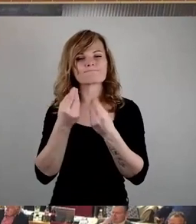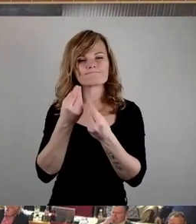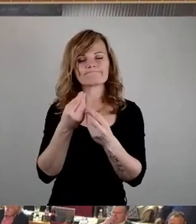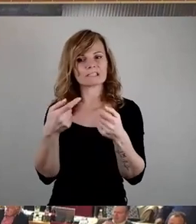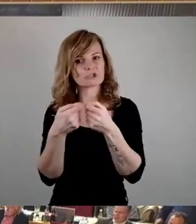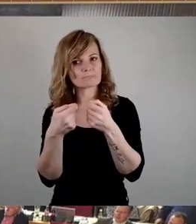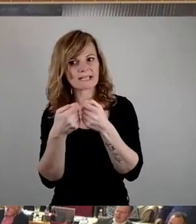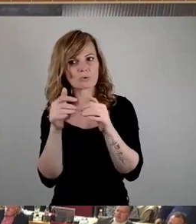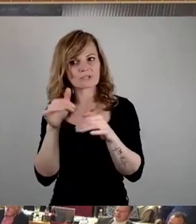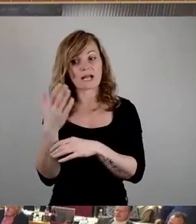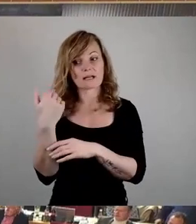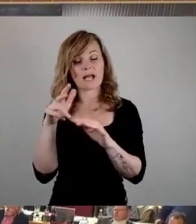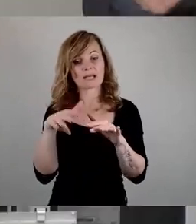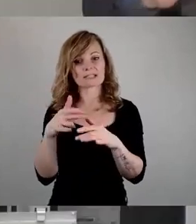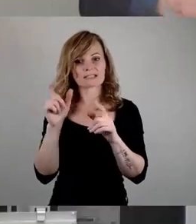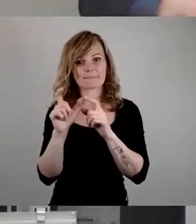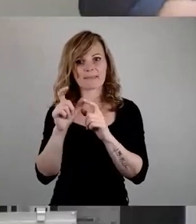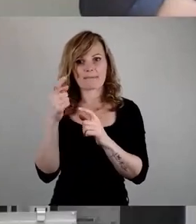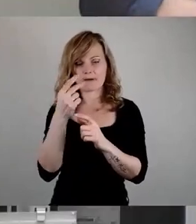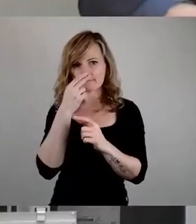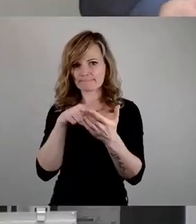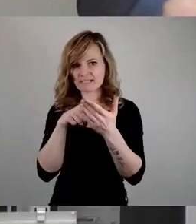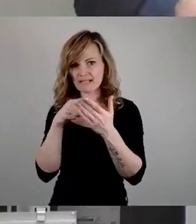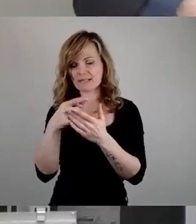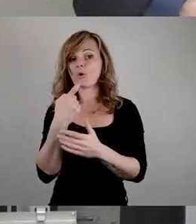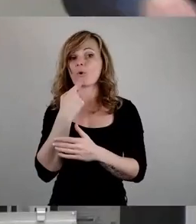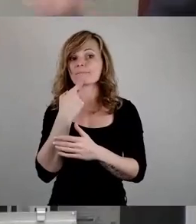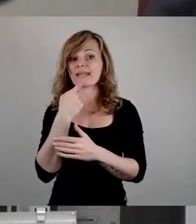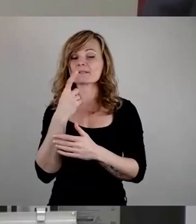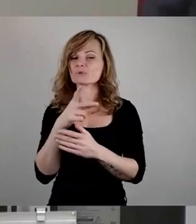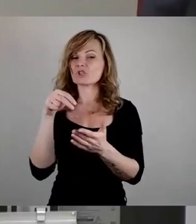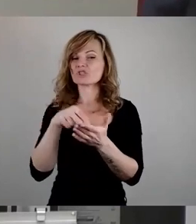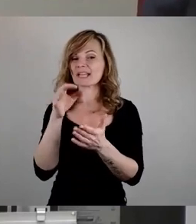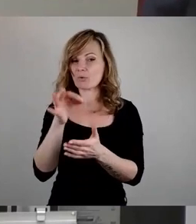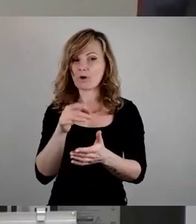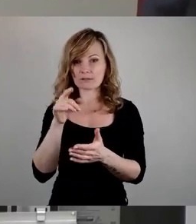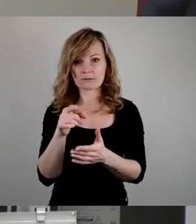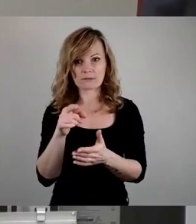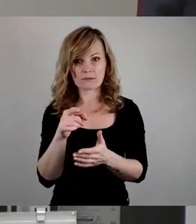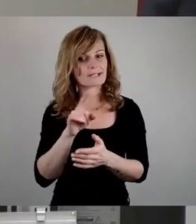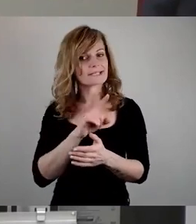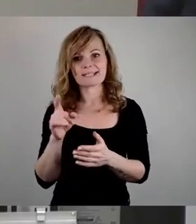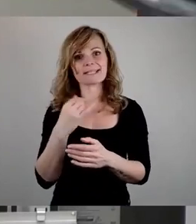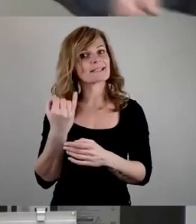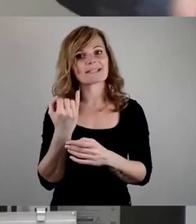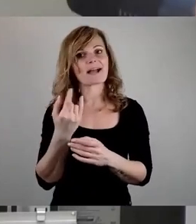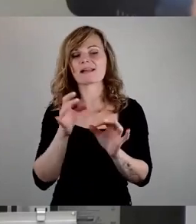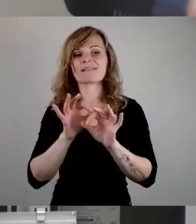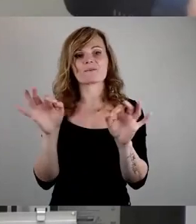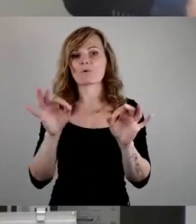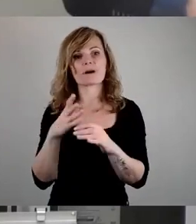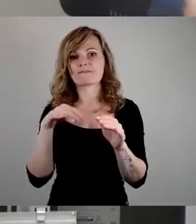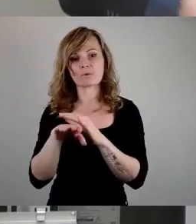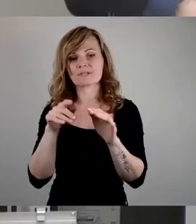dass das Objekt und insbesondere der Standort vielleicht nicht ideal für eine Flüchtlingsunterkunft